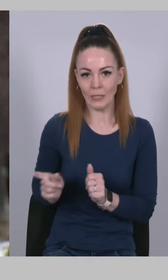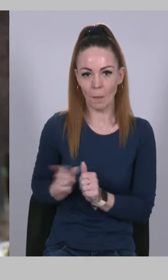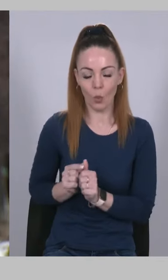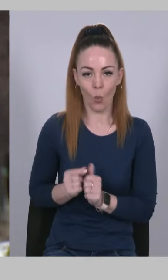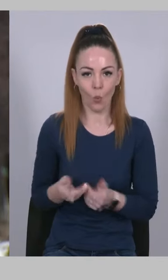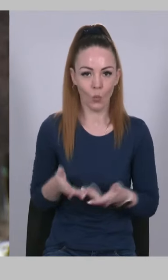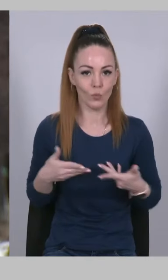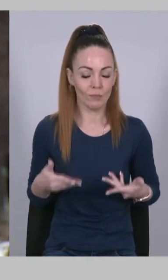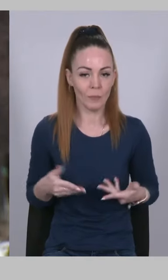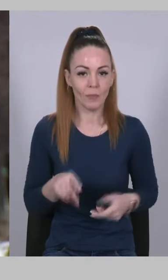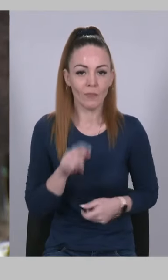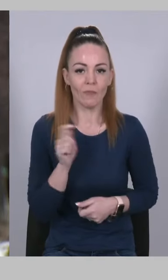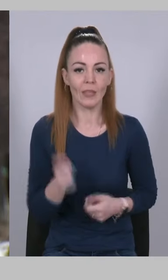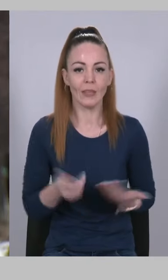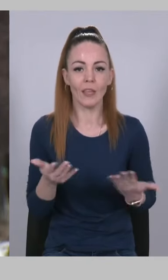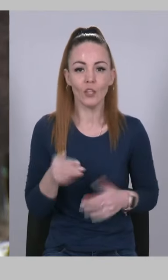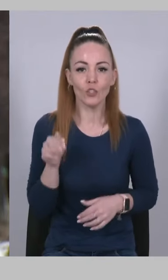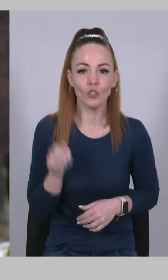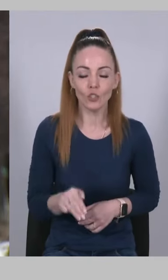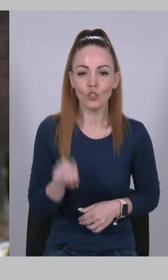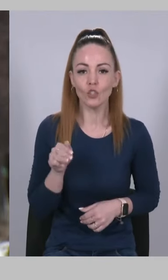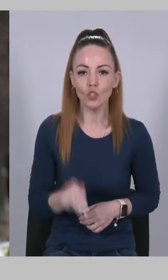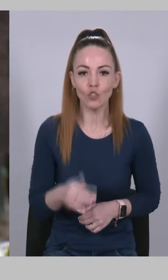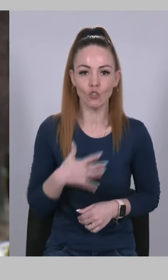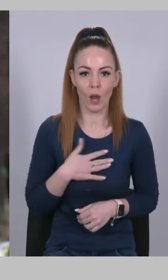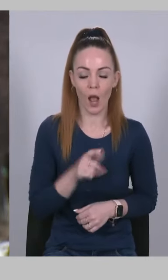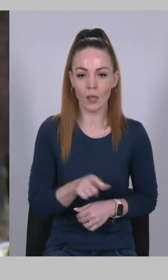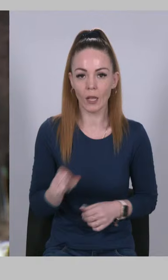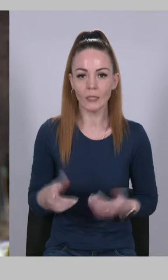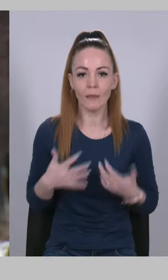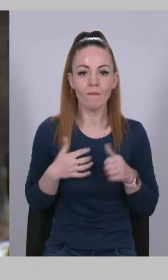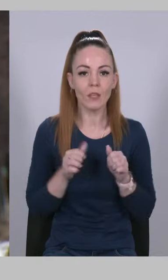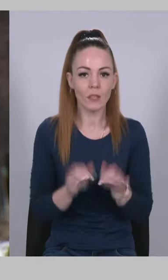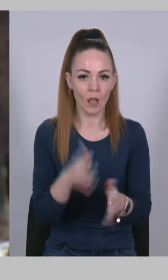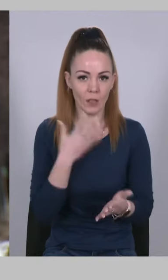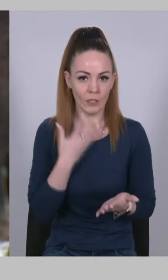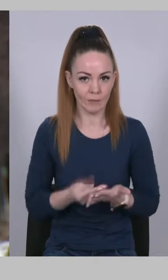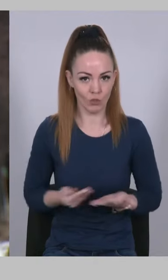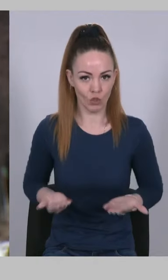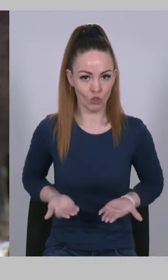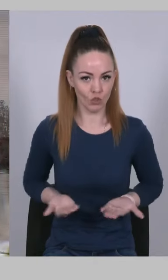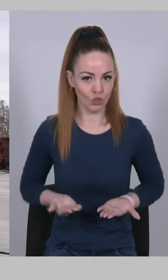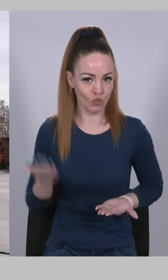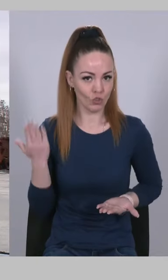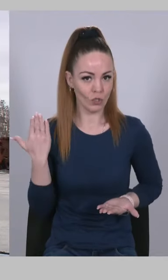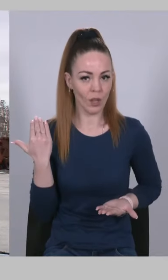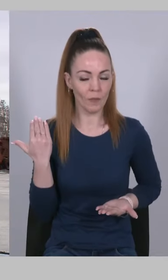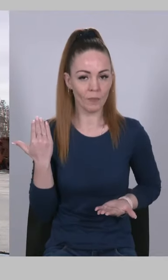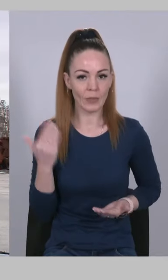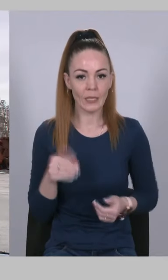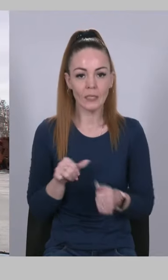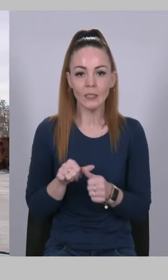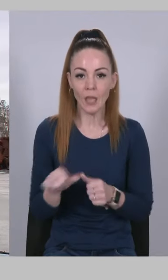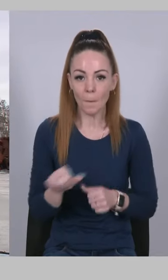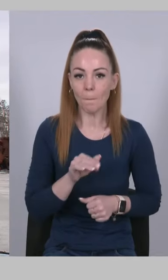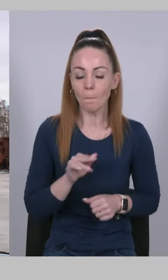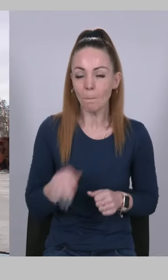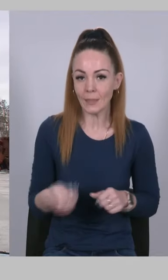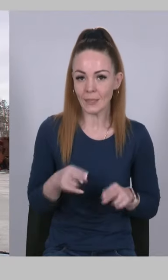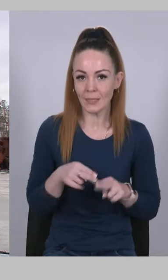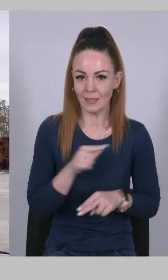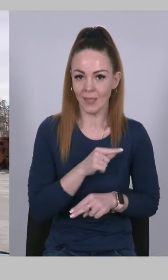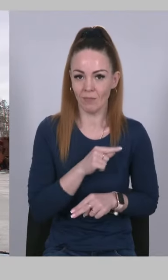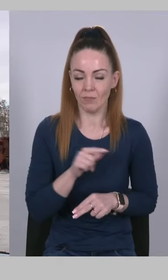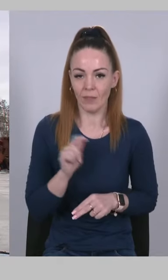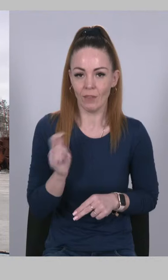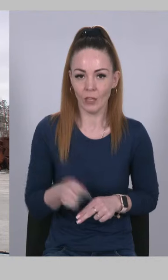Війни, в якій тисячі і тисячі канадців віддали свої життя. Саме після цієї війни